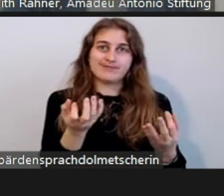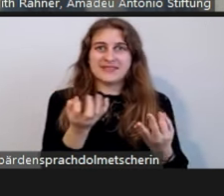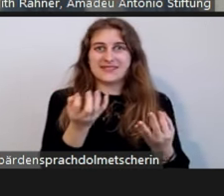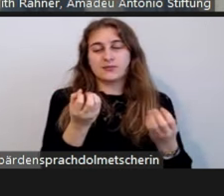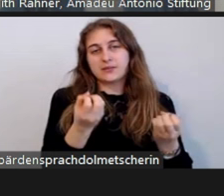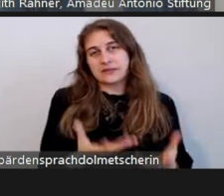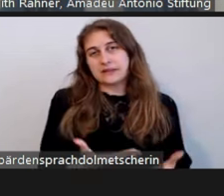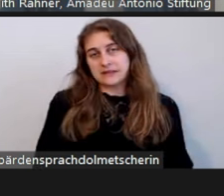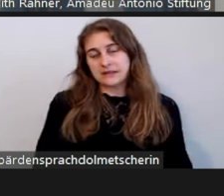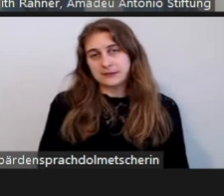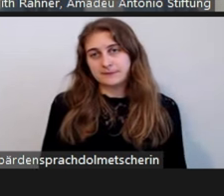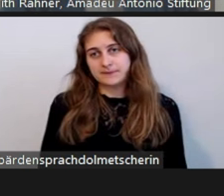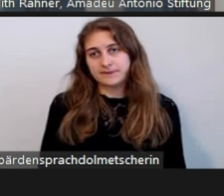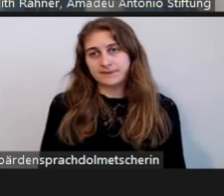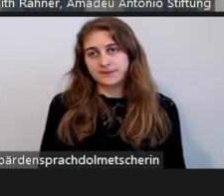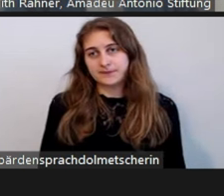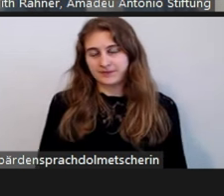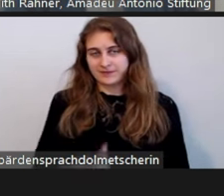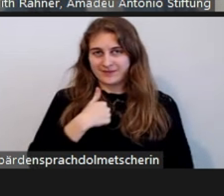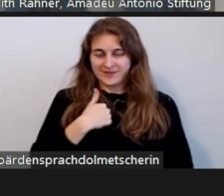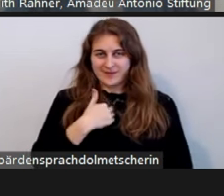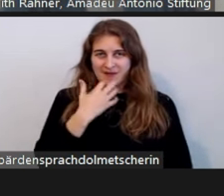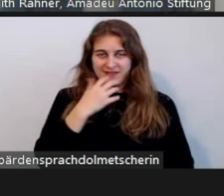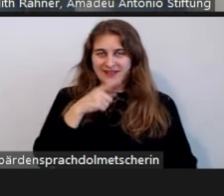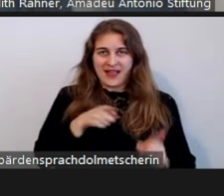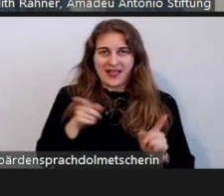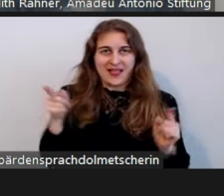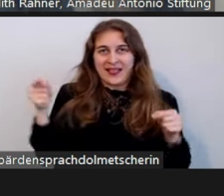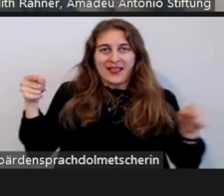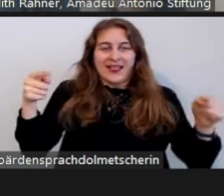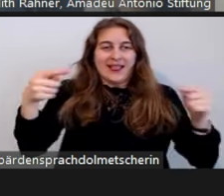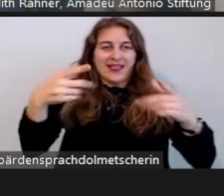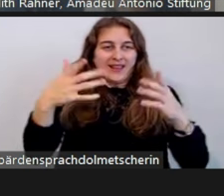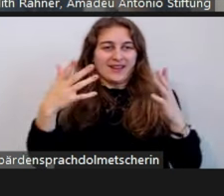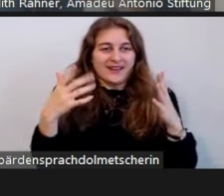Ich versuche mich nicht zu verzetteln, wir haben ja nicht so viel Zeit für den Input.